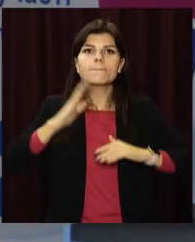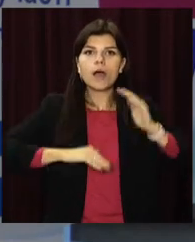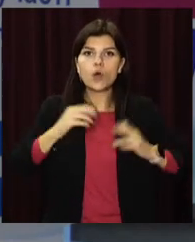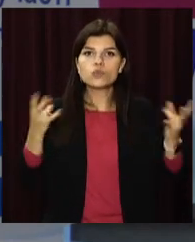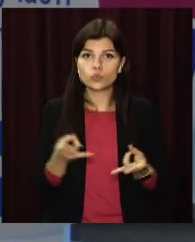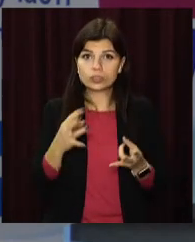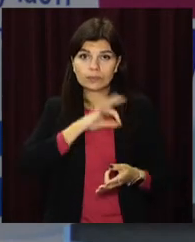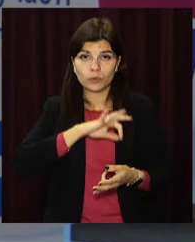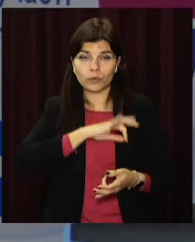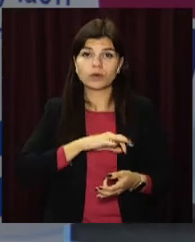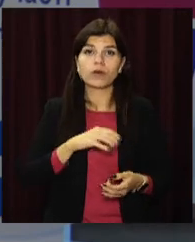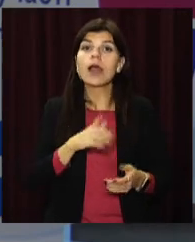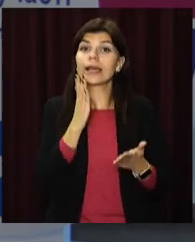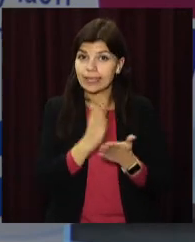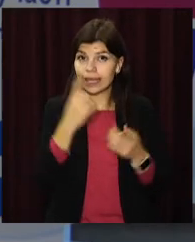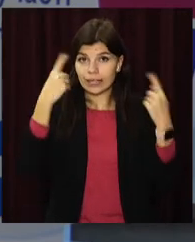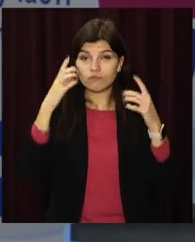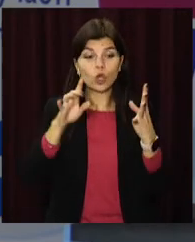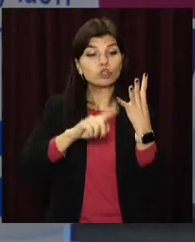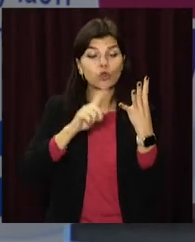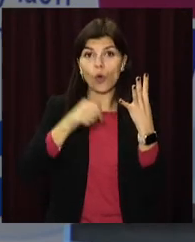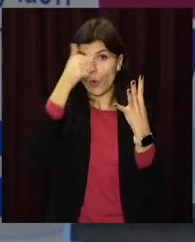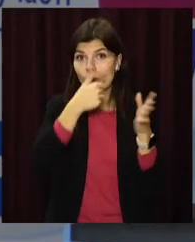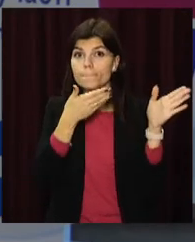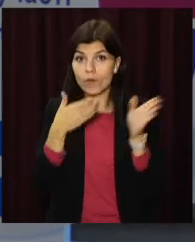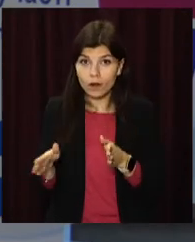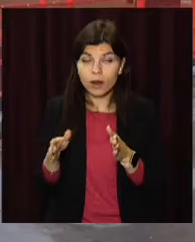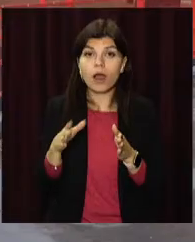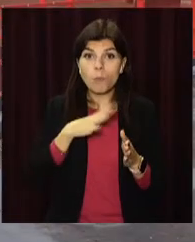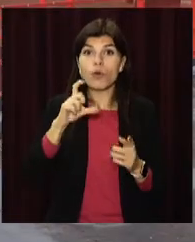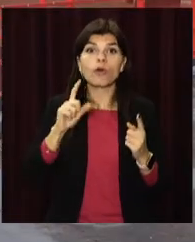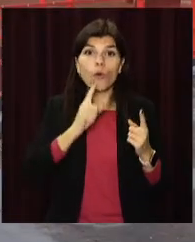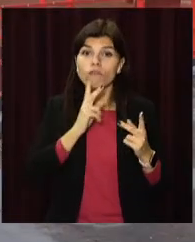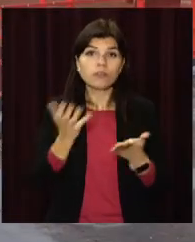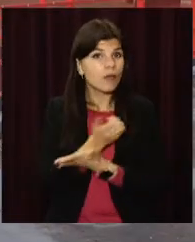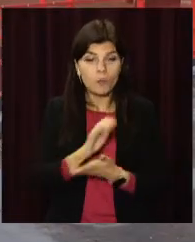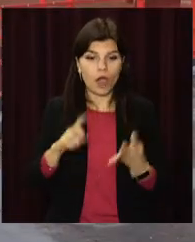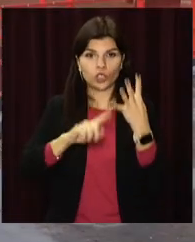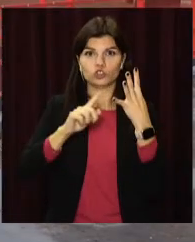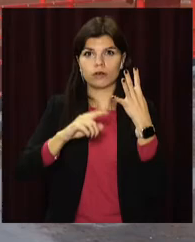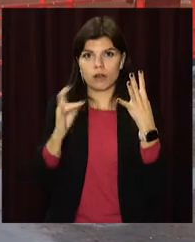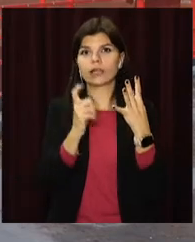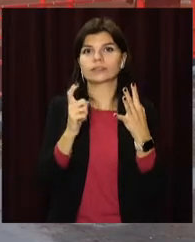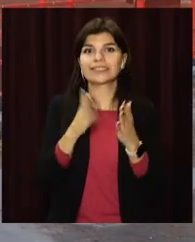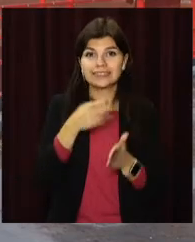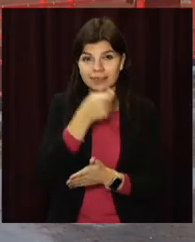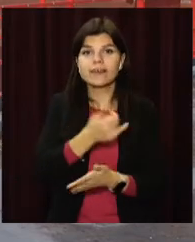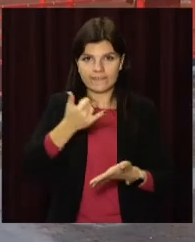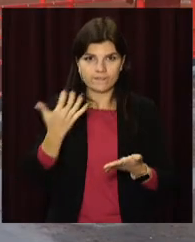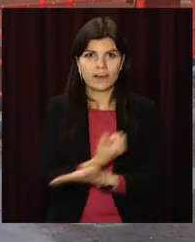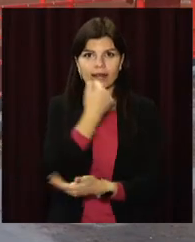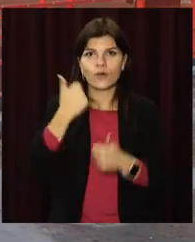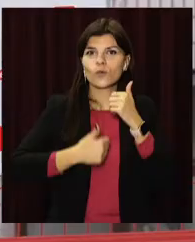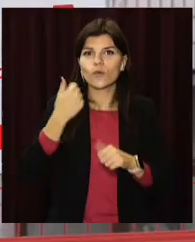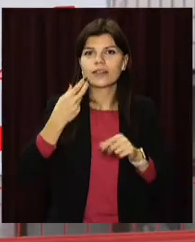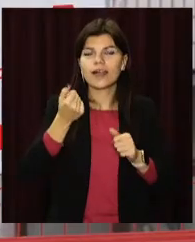В нас є такі проєкти, які вже подаються четвертий рік підряд і нарешті вони здобули перемог». 29 листопада стартує прийом заявок на